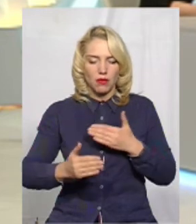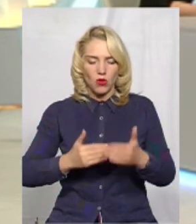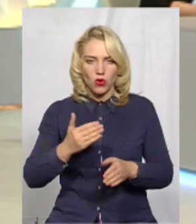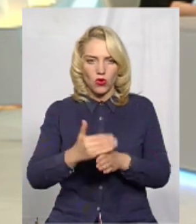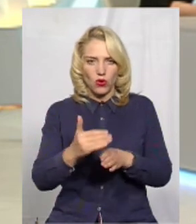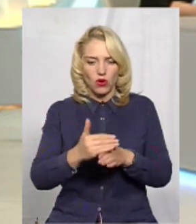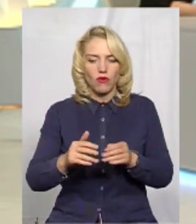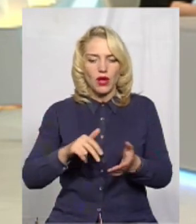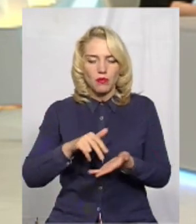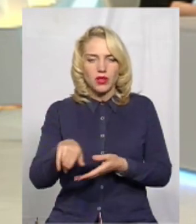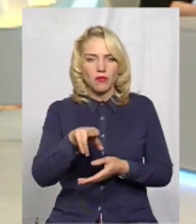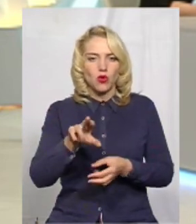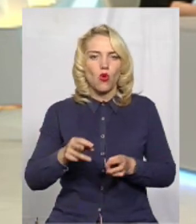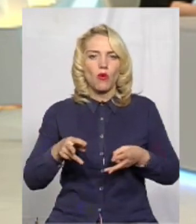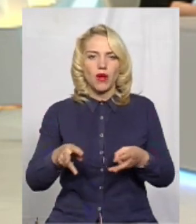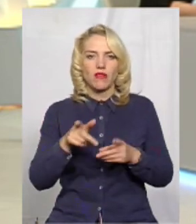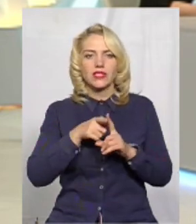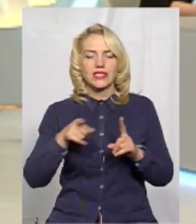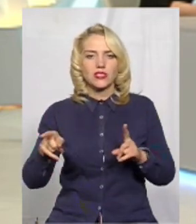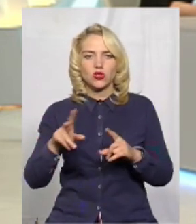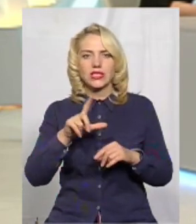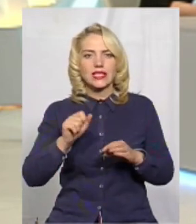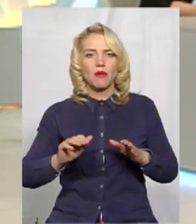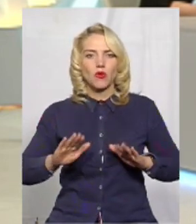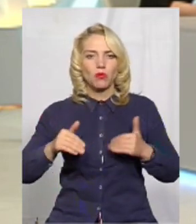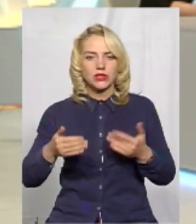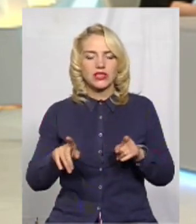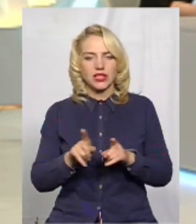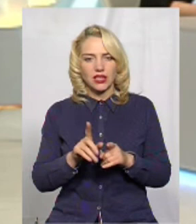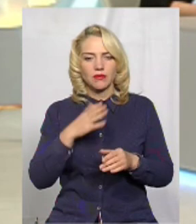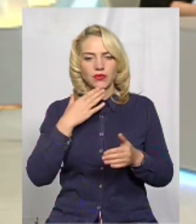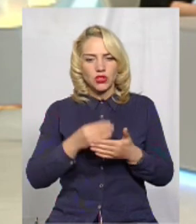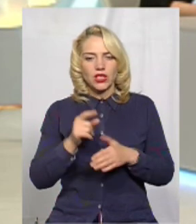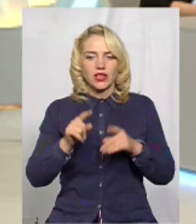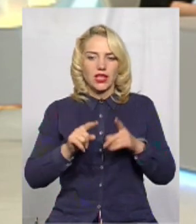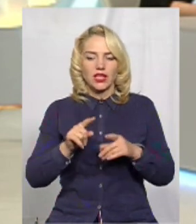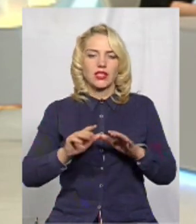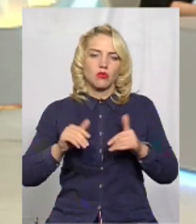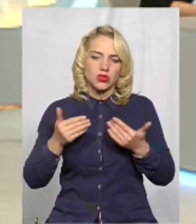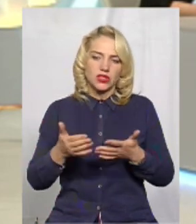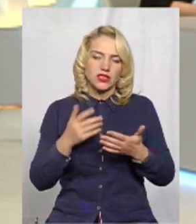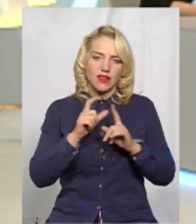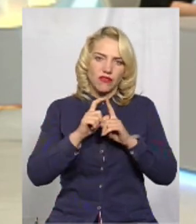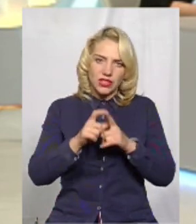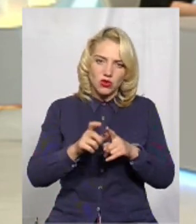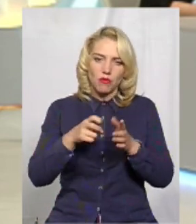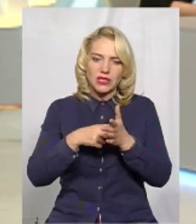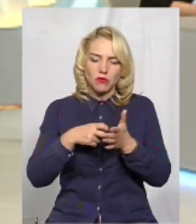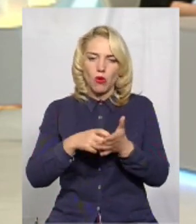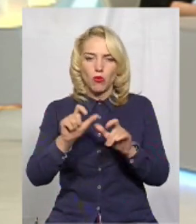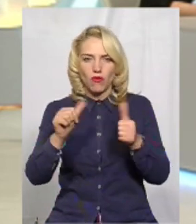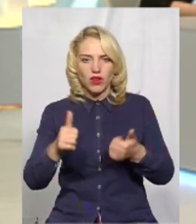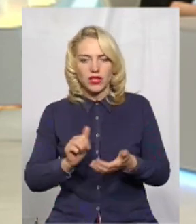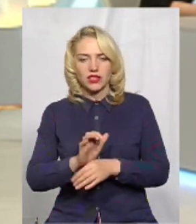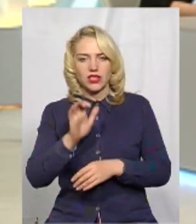сезону, то за пропозиціями такими, ми деякі свої позиції висловили і в письмовому вигляді надіслали як на